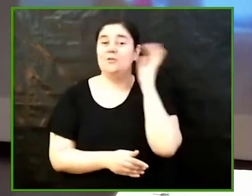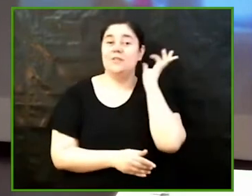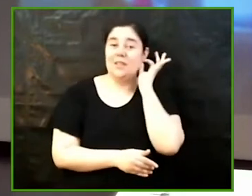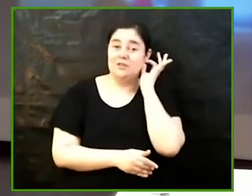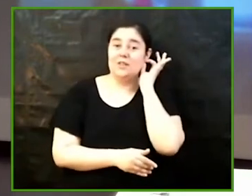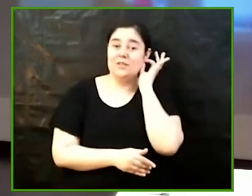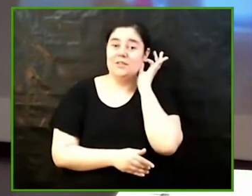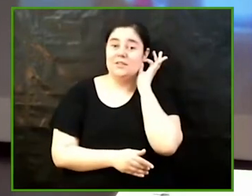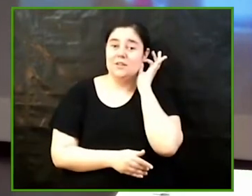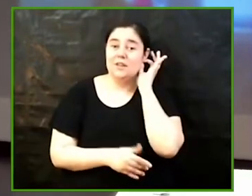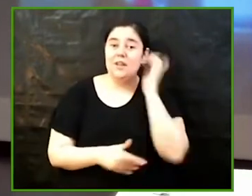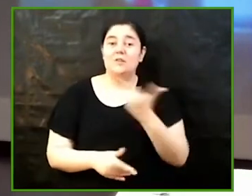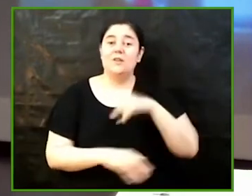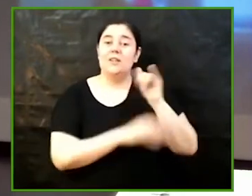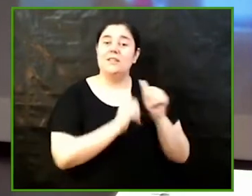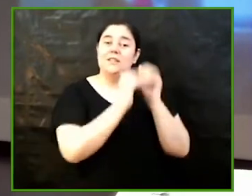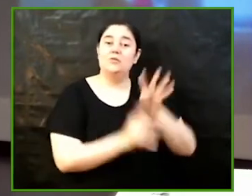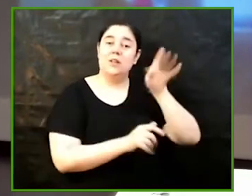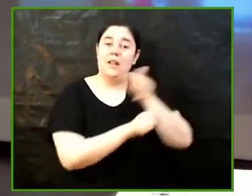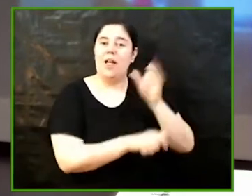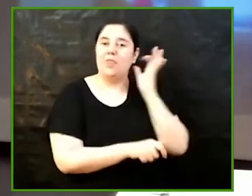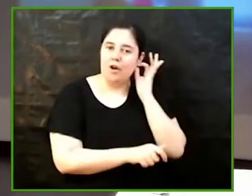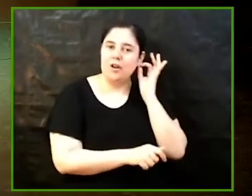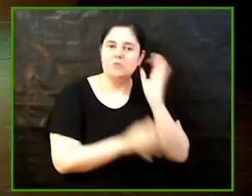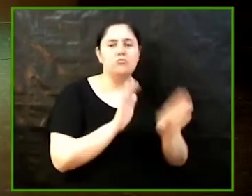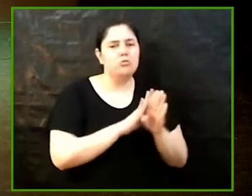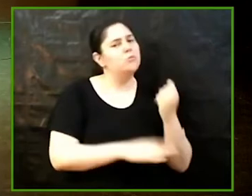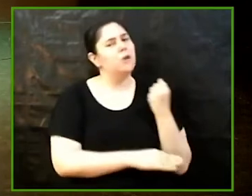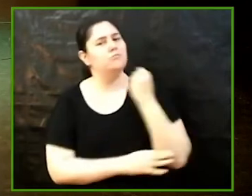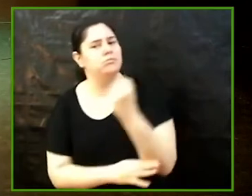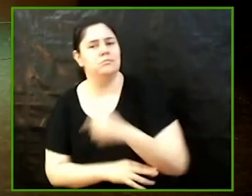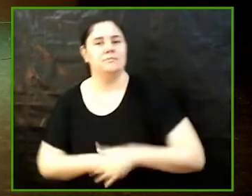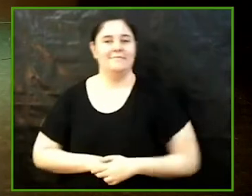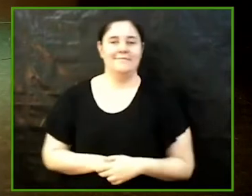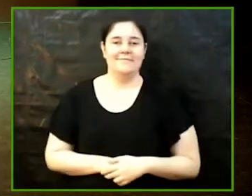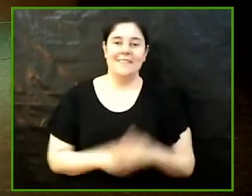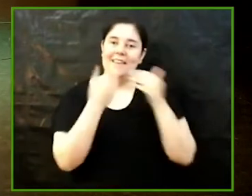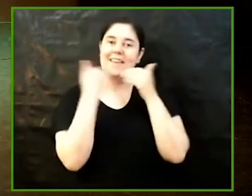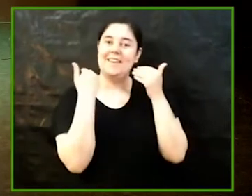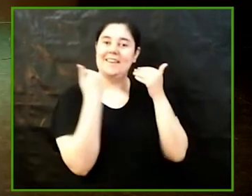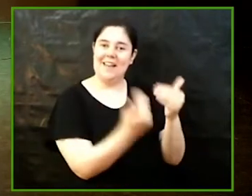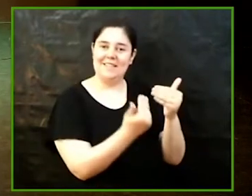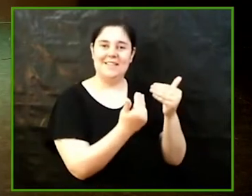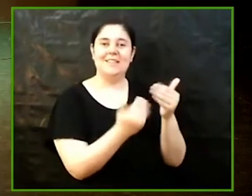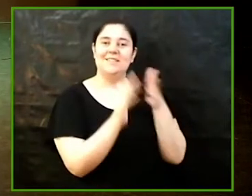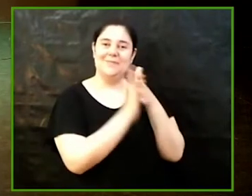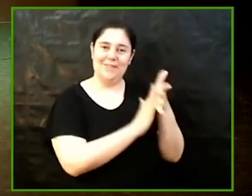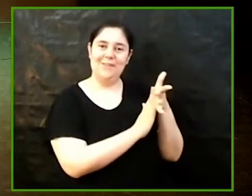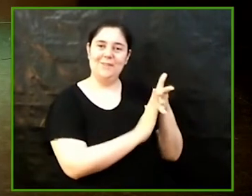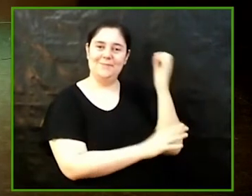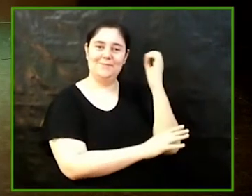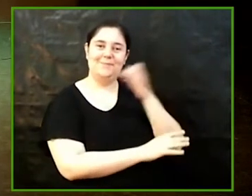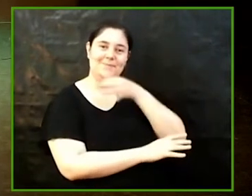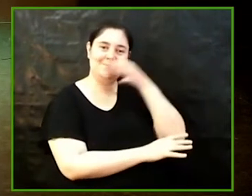'Institut Català de les Dones seguirà estant al vostre costat. Moltes gràcies per aquestes paraules. Jo voldria